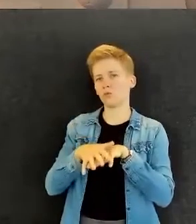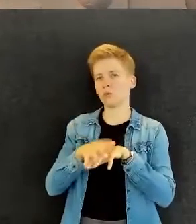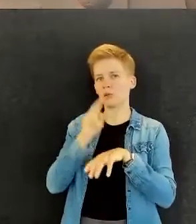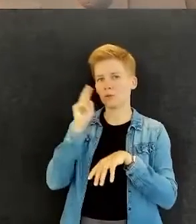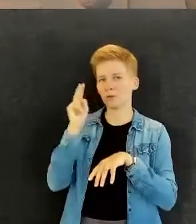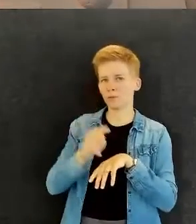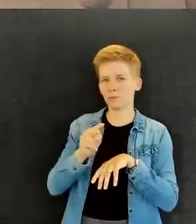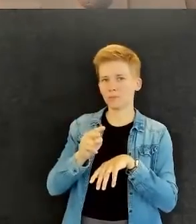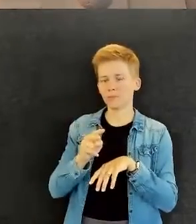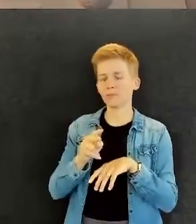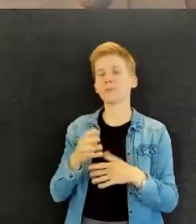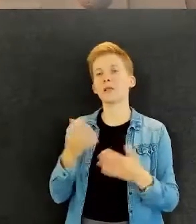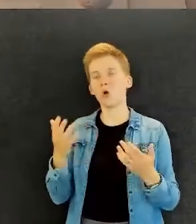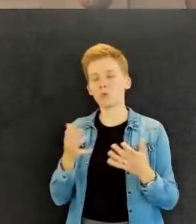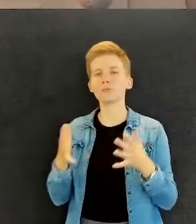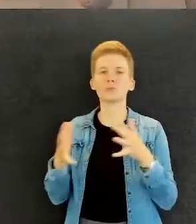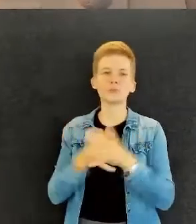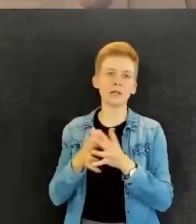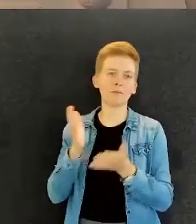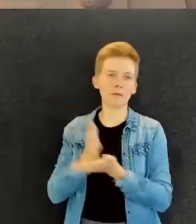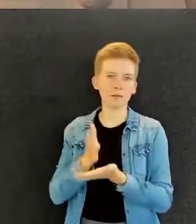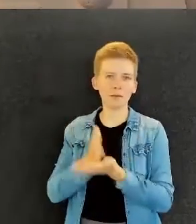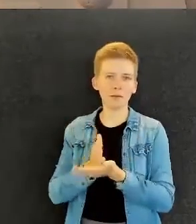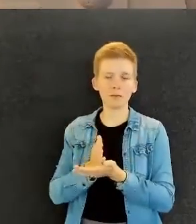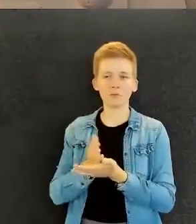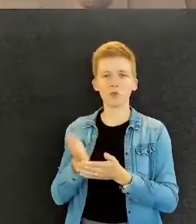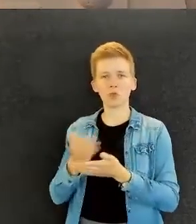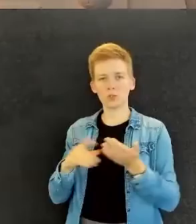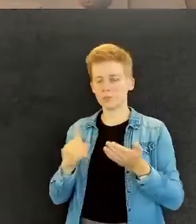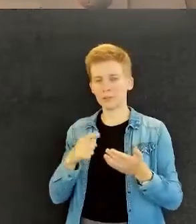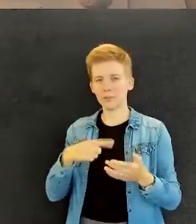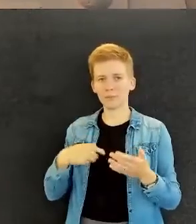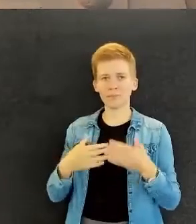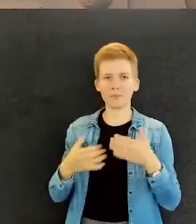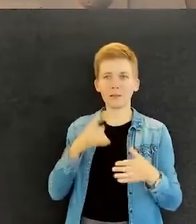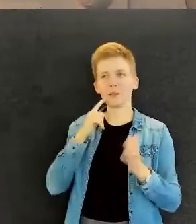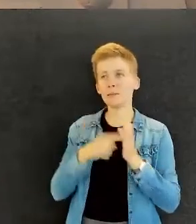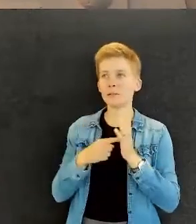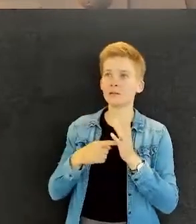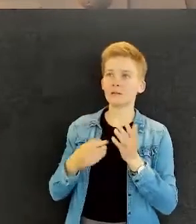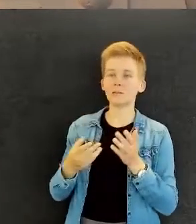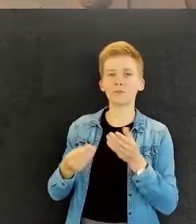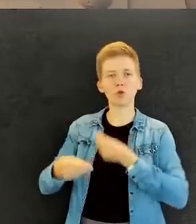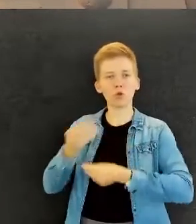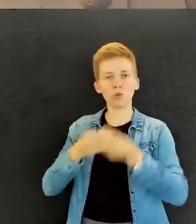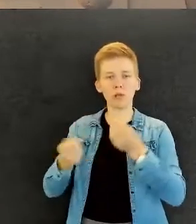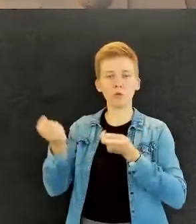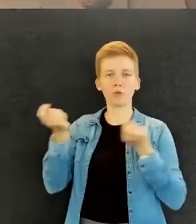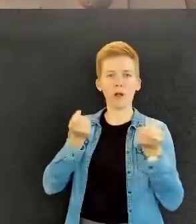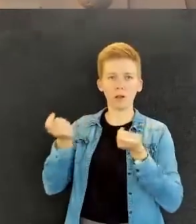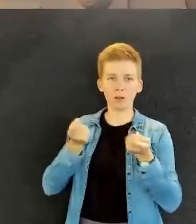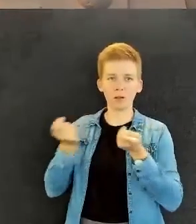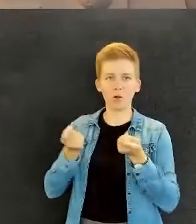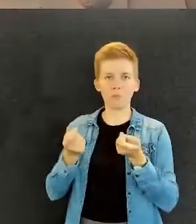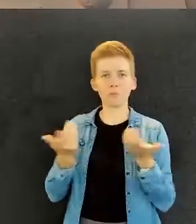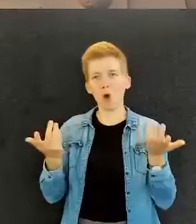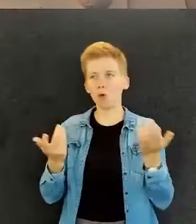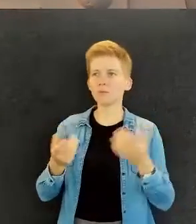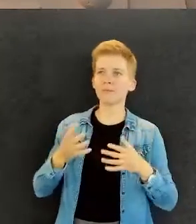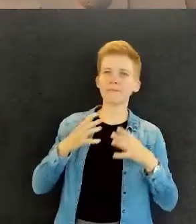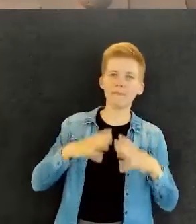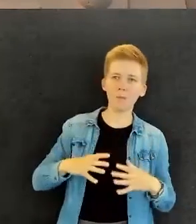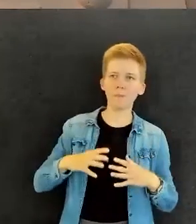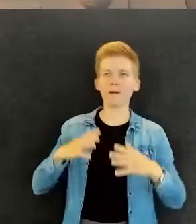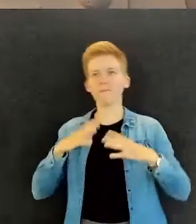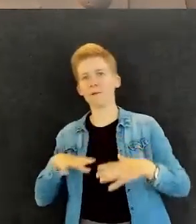päivänselvää on, että osa sellaista mitä me tehdään, tietysti jos me mietimme vaikka taloushallintoa, niin sillä ei ole tekemistä, onko sulla vammaa vai